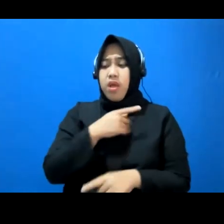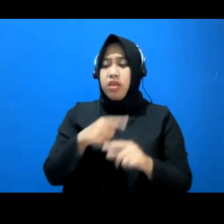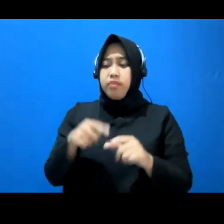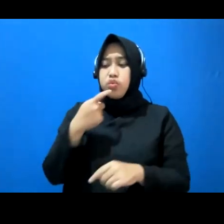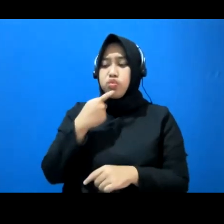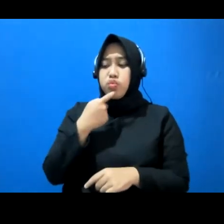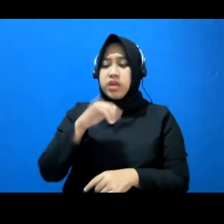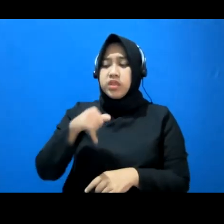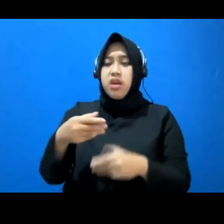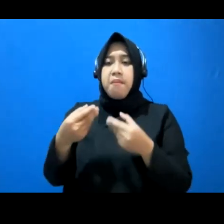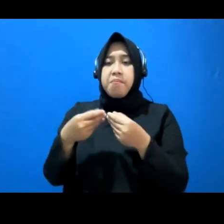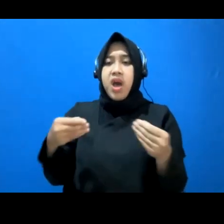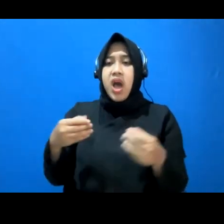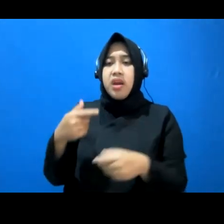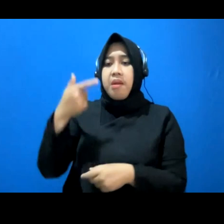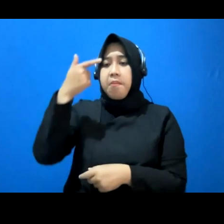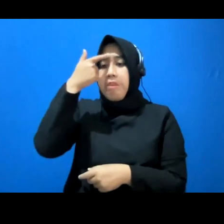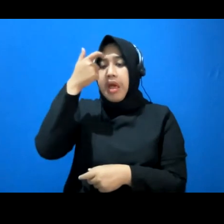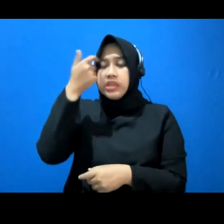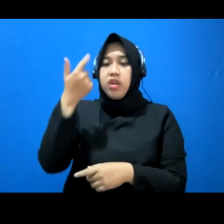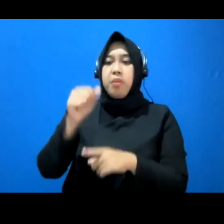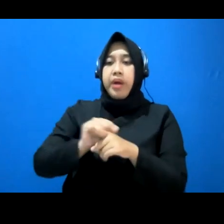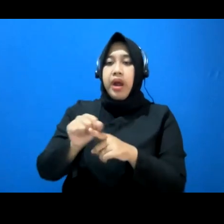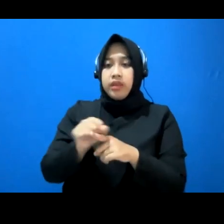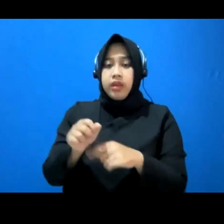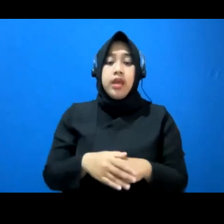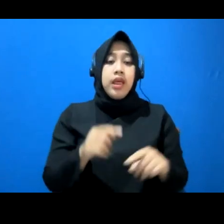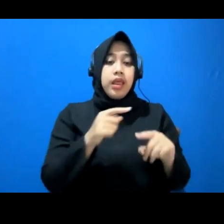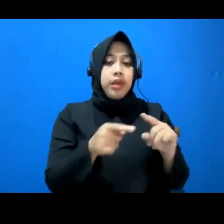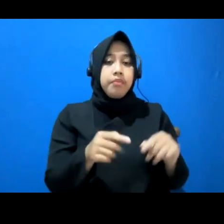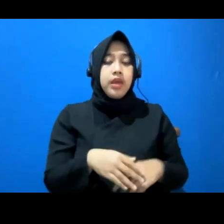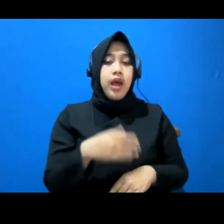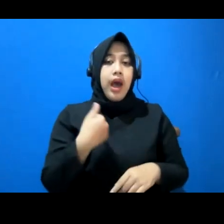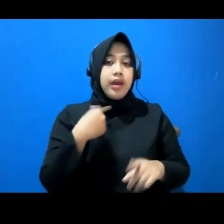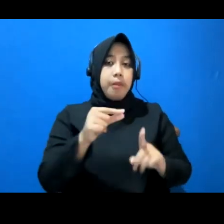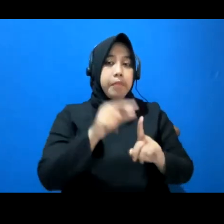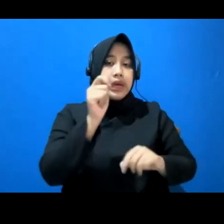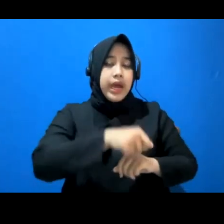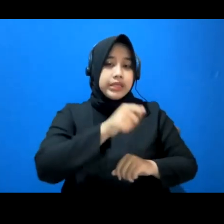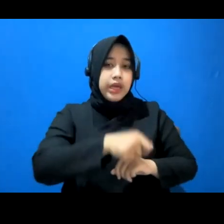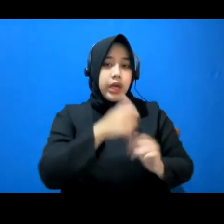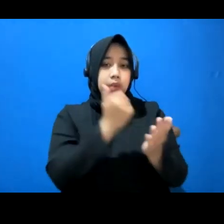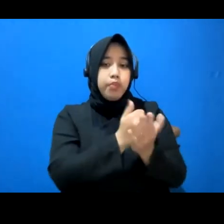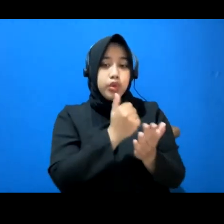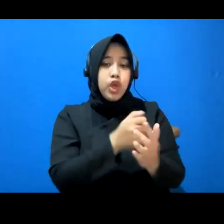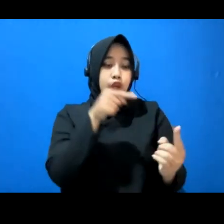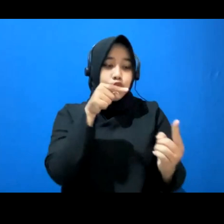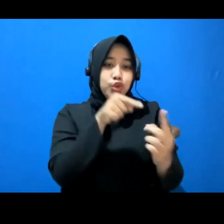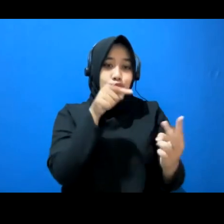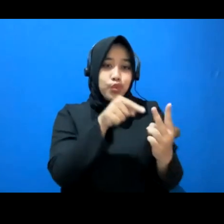Karena sudah terseleksi dan organisasi lawyer yang menangani adalah lawyer-lawyer yang ditunjuk oleh